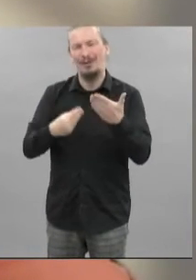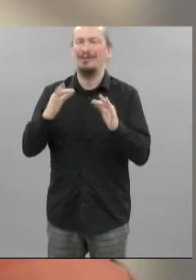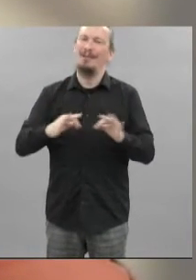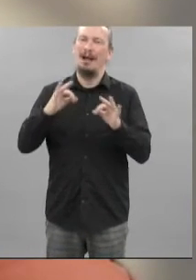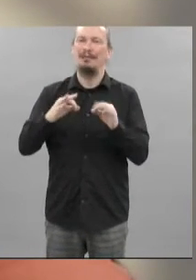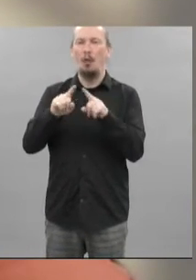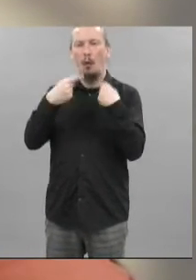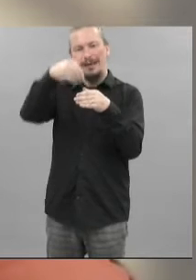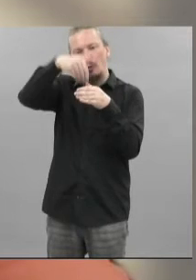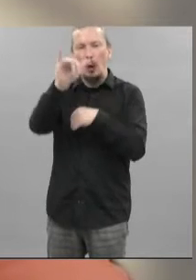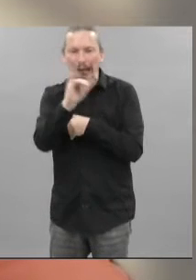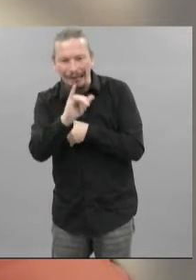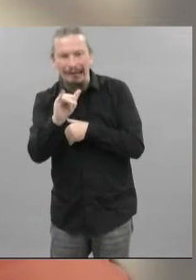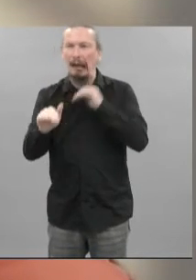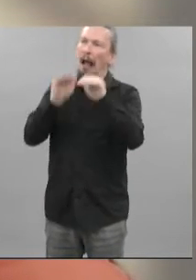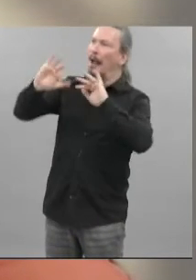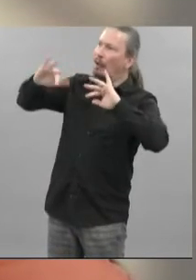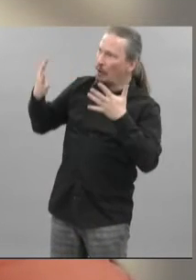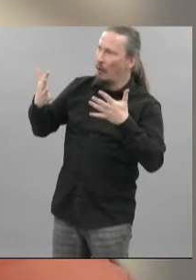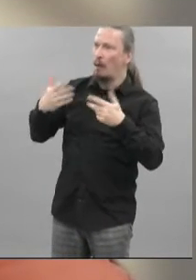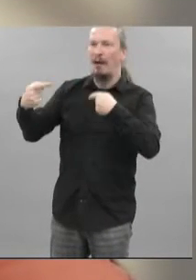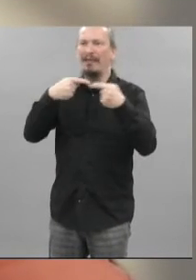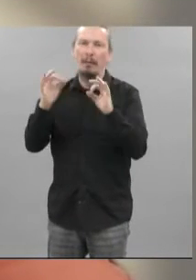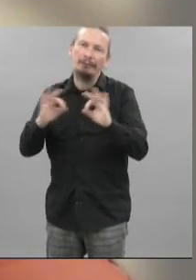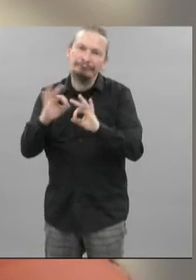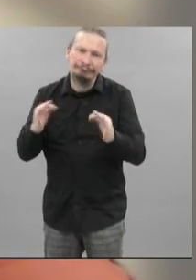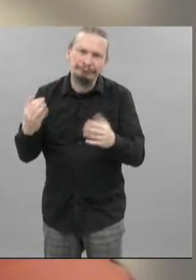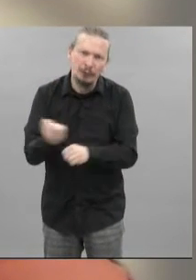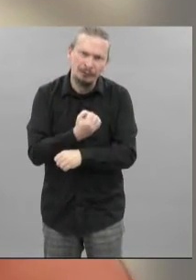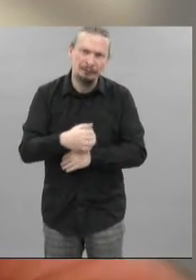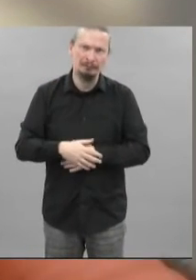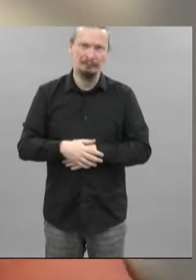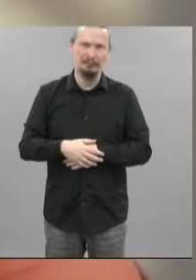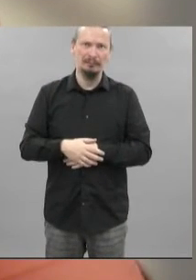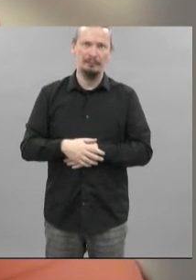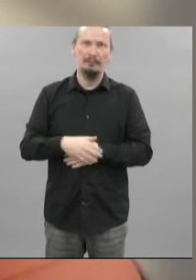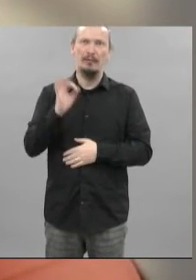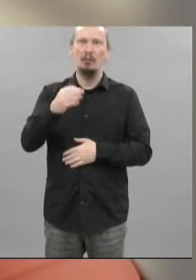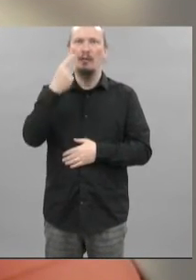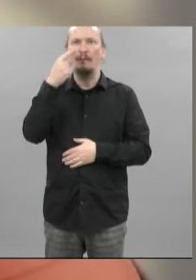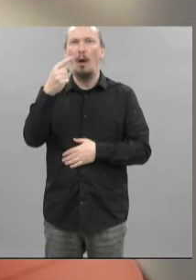composition et sur son mode de saisine. En effet, au grand 2 de cette délibération est indiqué